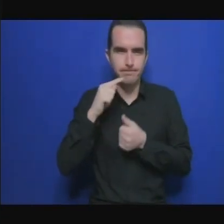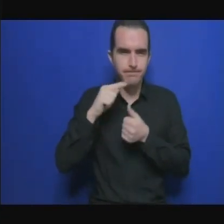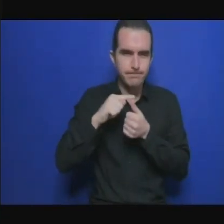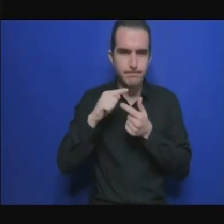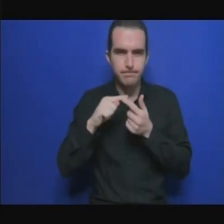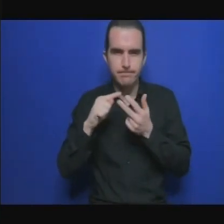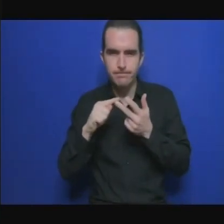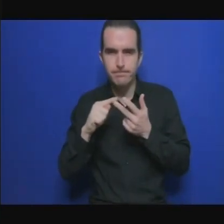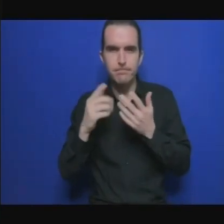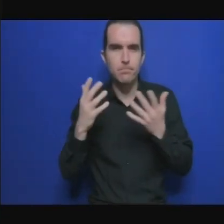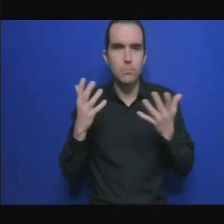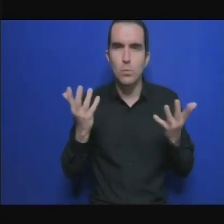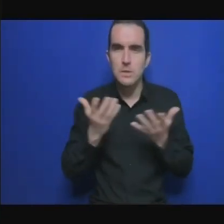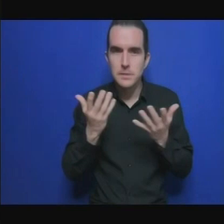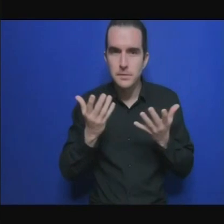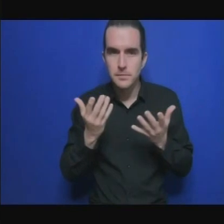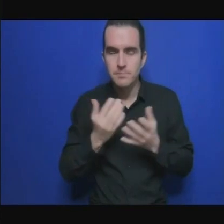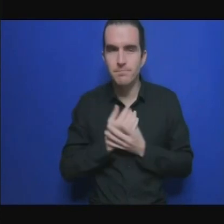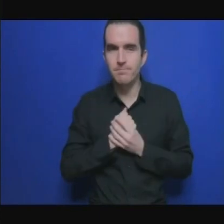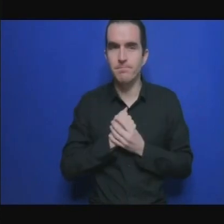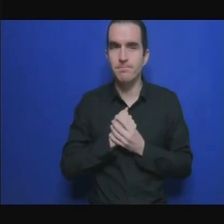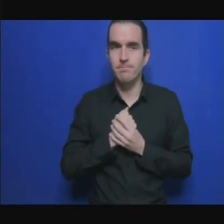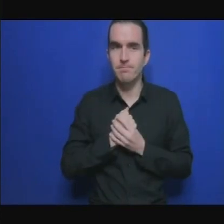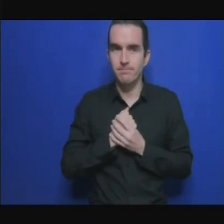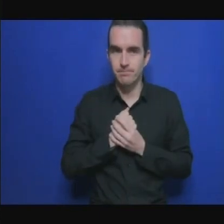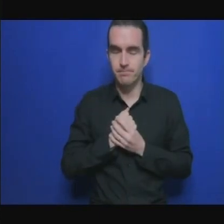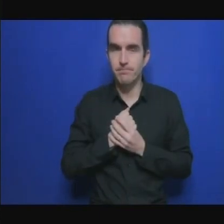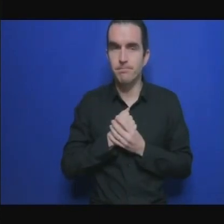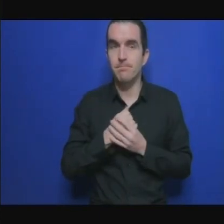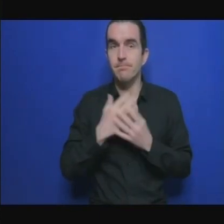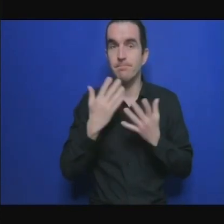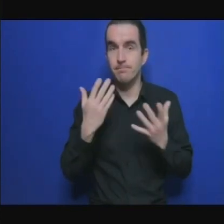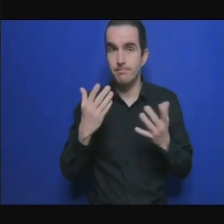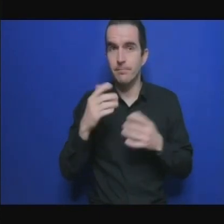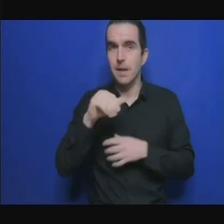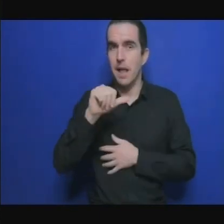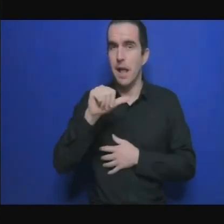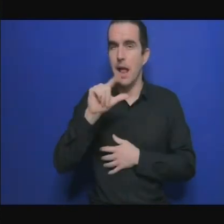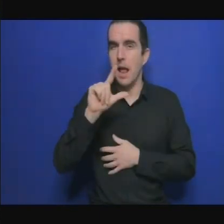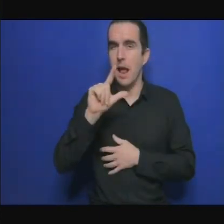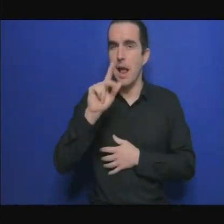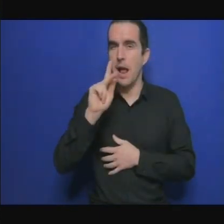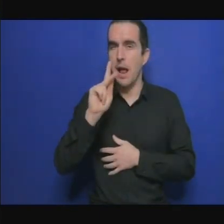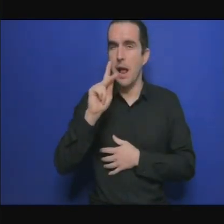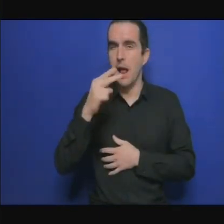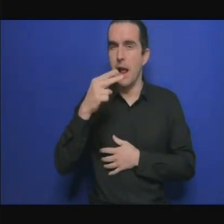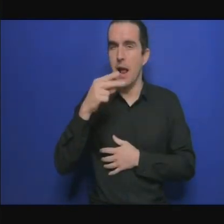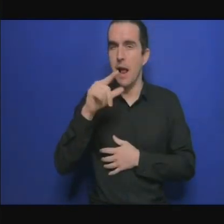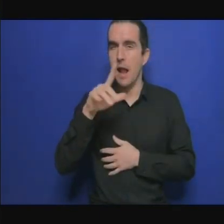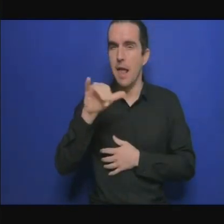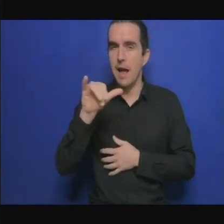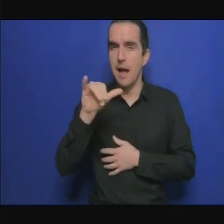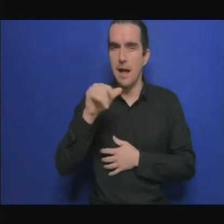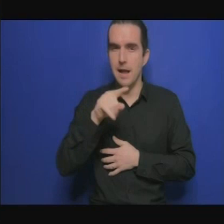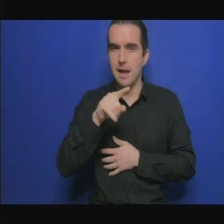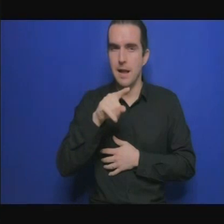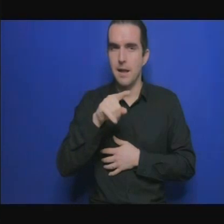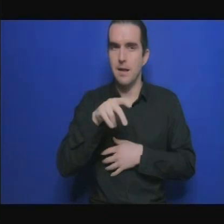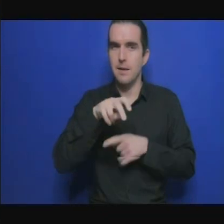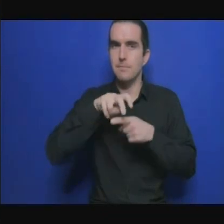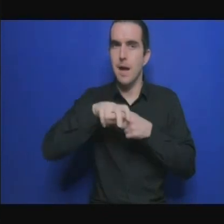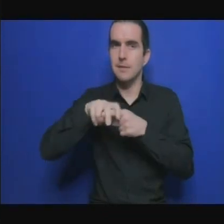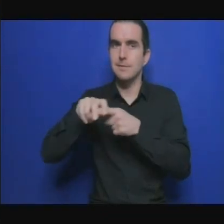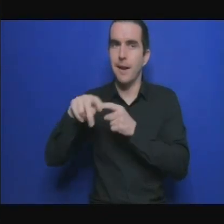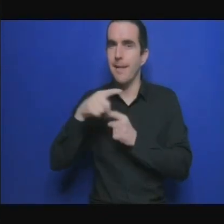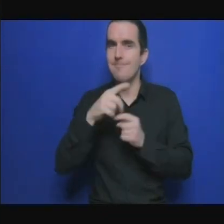l'un des intervenants prévus malheureusement monsieur Kondé a eu des problèmes épouvantables de connexion et n'a pas pu prendre la parole